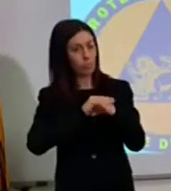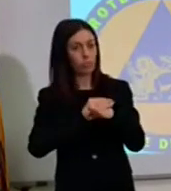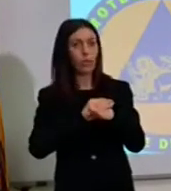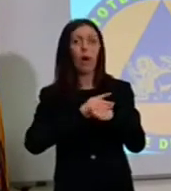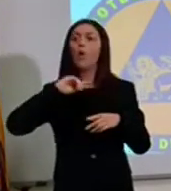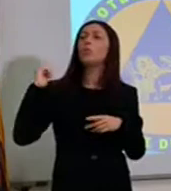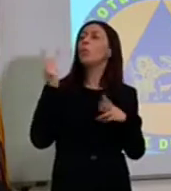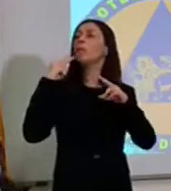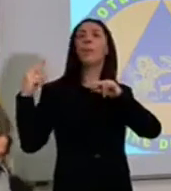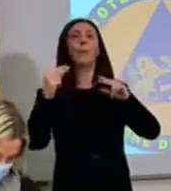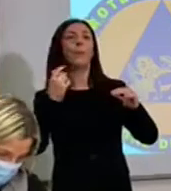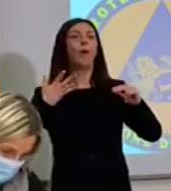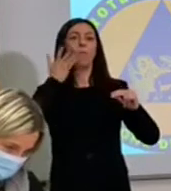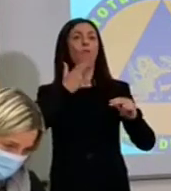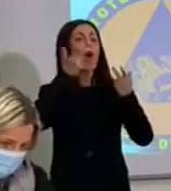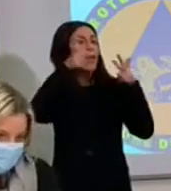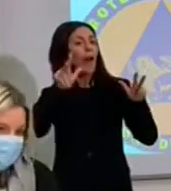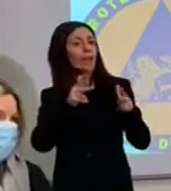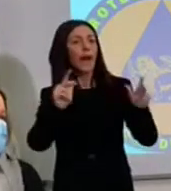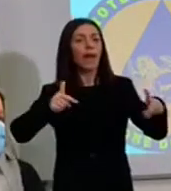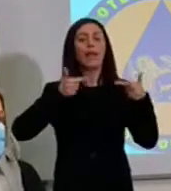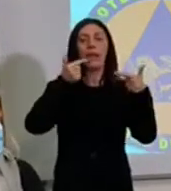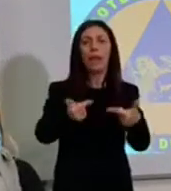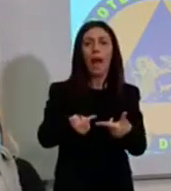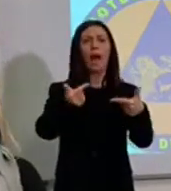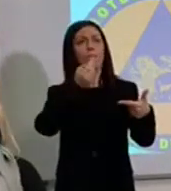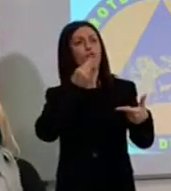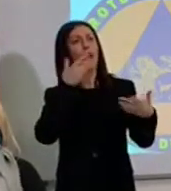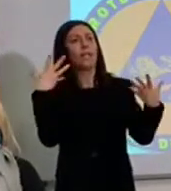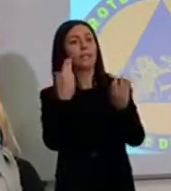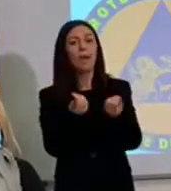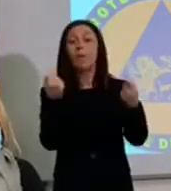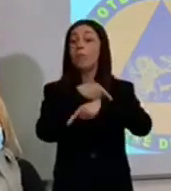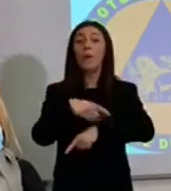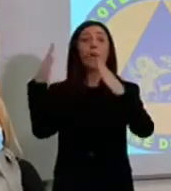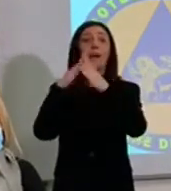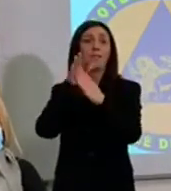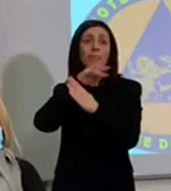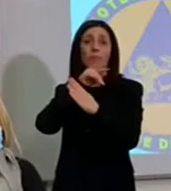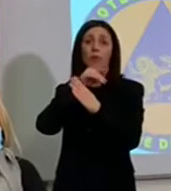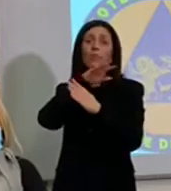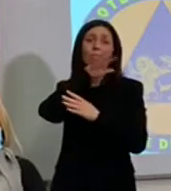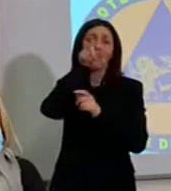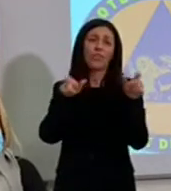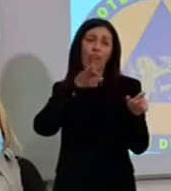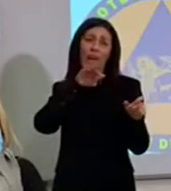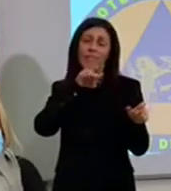Natale faremo i regali, in caso di riposo abbiamo anziani isolati che non vedono più i parenti da mesi.